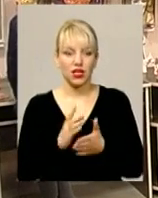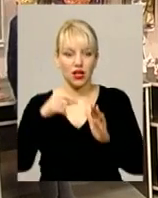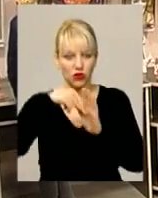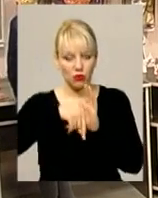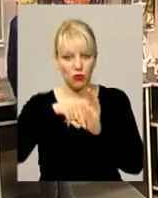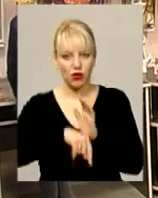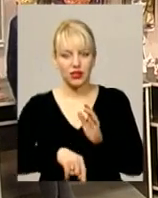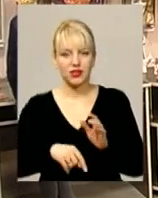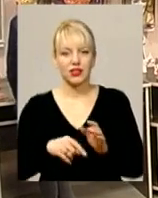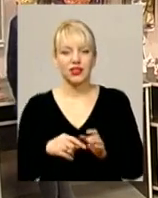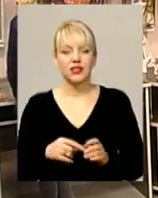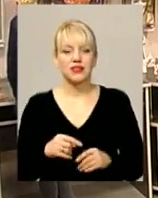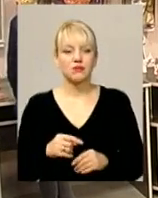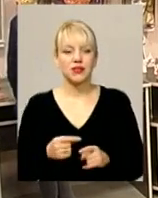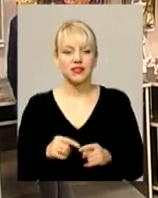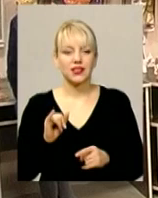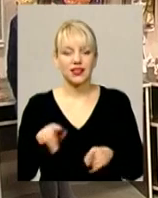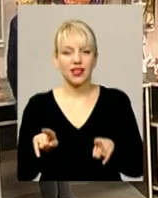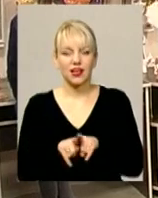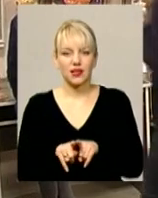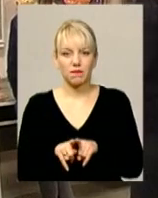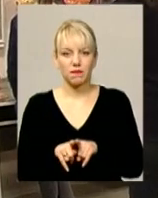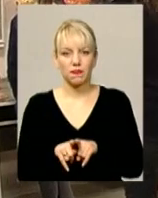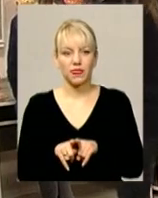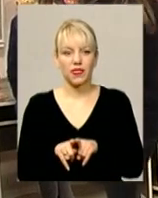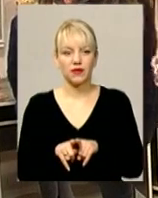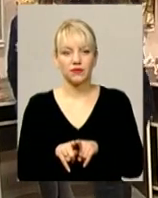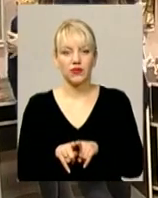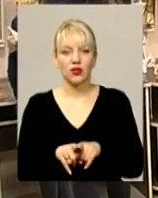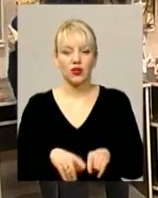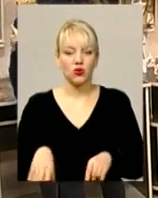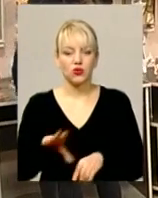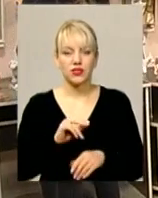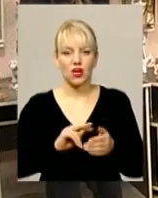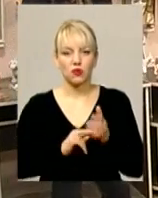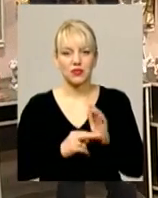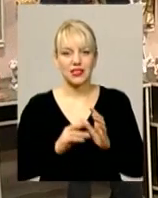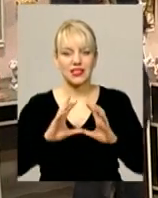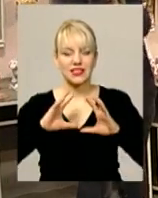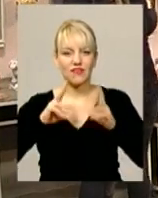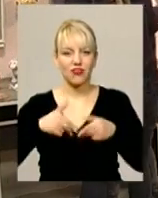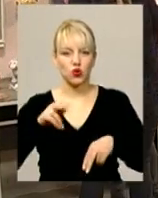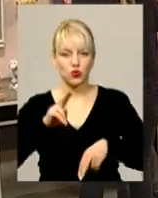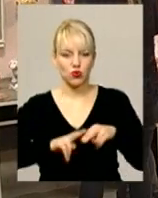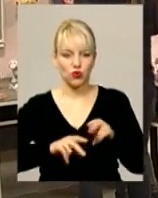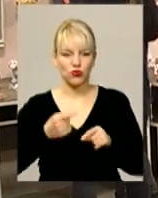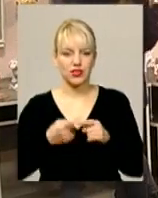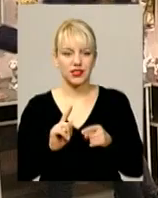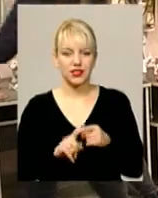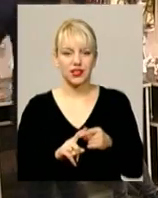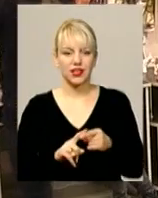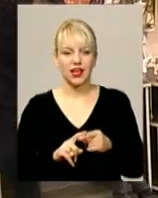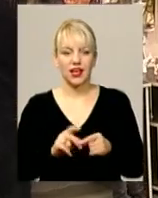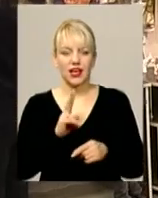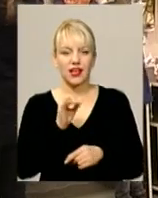зміст і така, можливо, уся концепція світобудови у цих таких керамічних